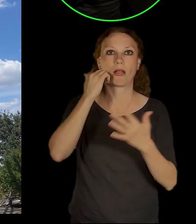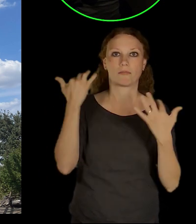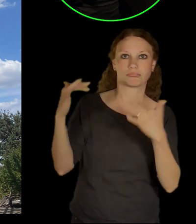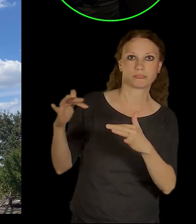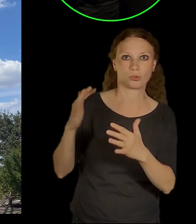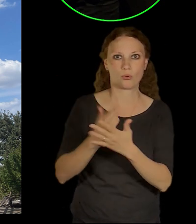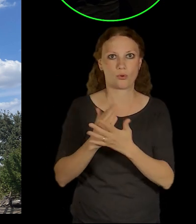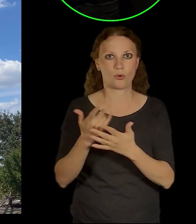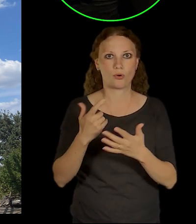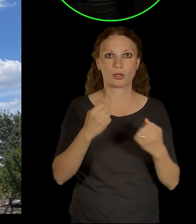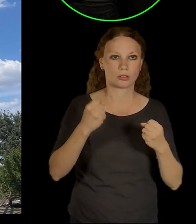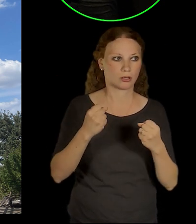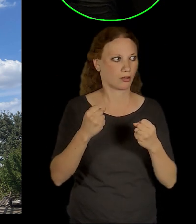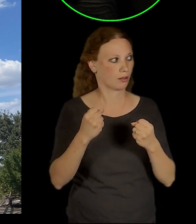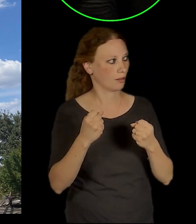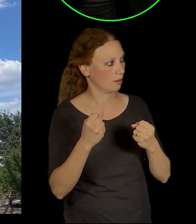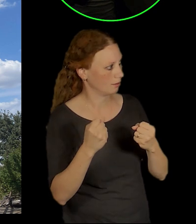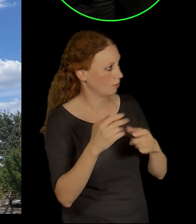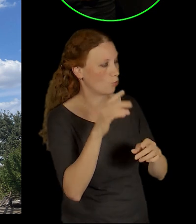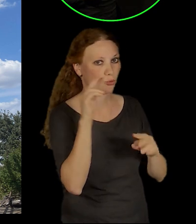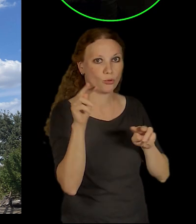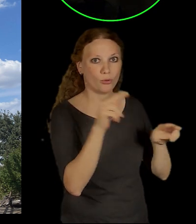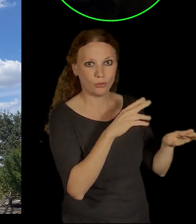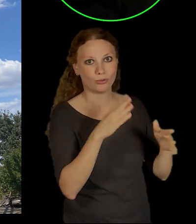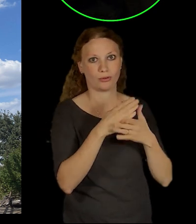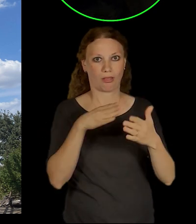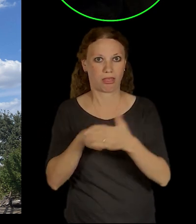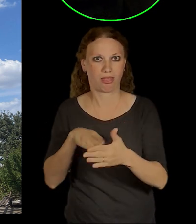odvádělo řidiče od pozornosti při řízení.